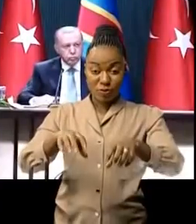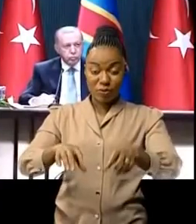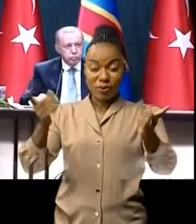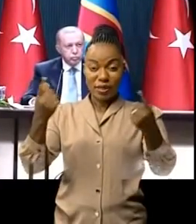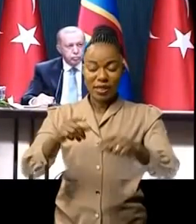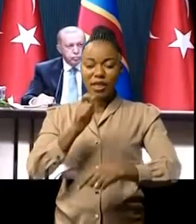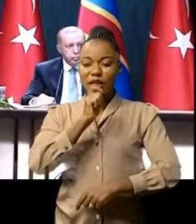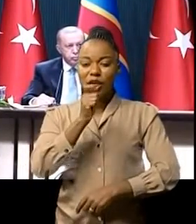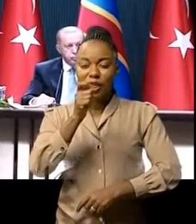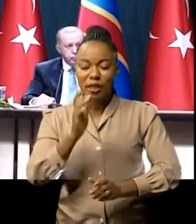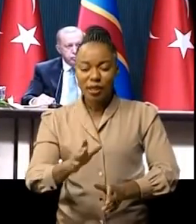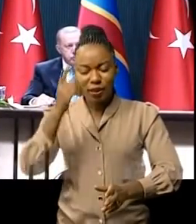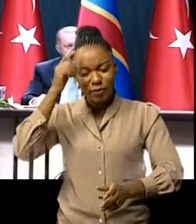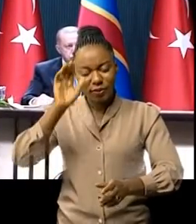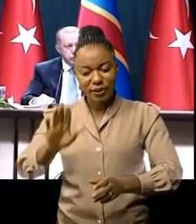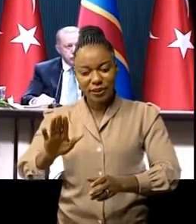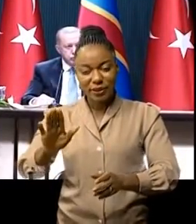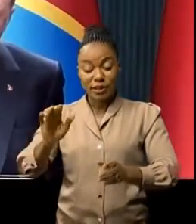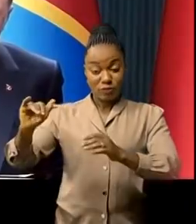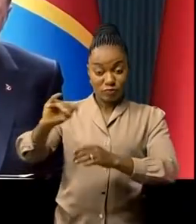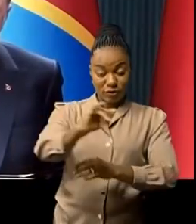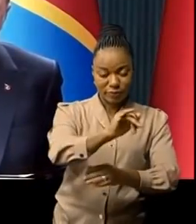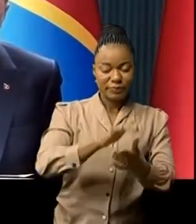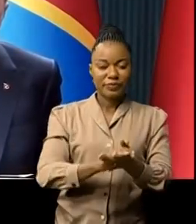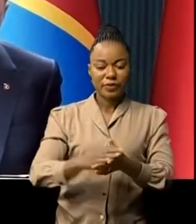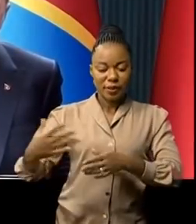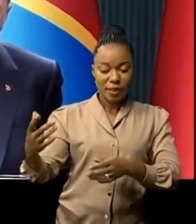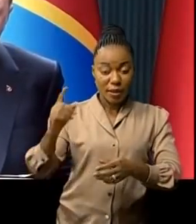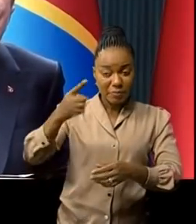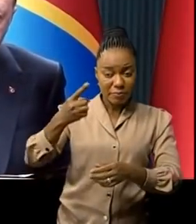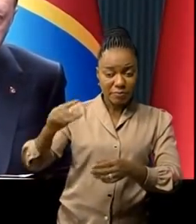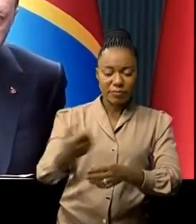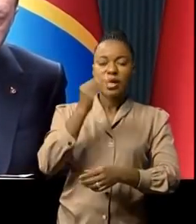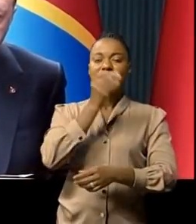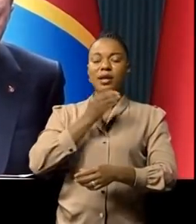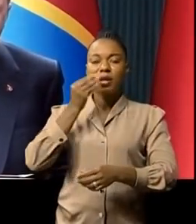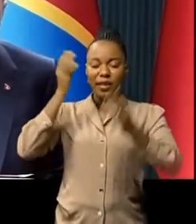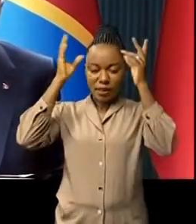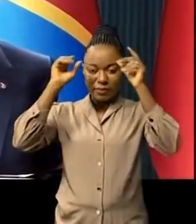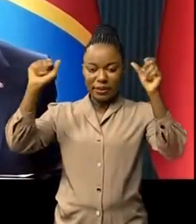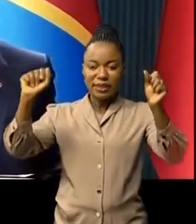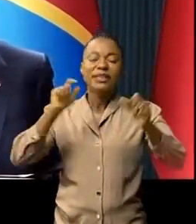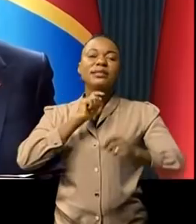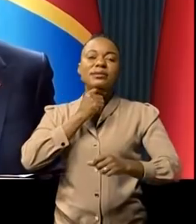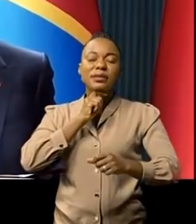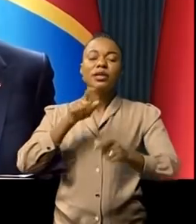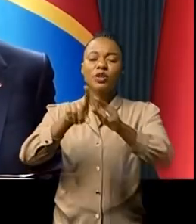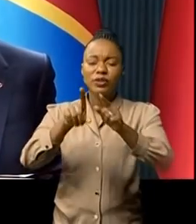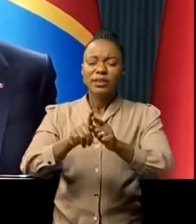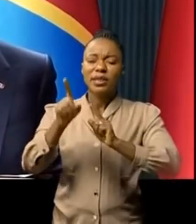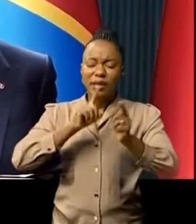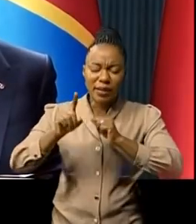de presse organisée pour la circonstance. Premier à prendre la parole, le président turc qui a exprimé sa